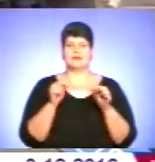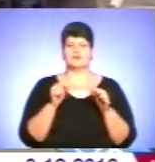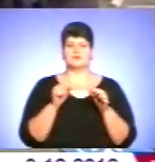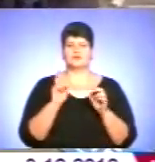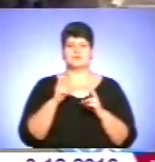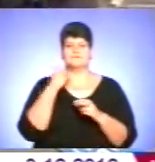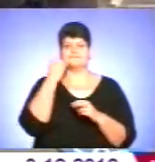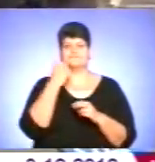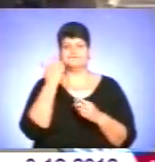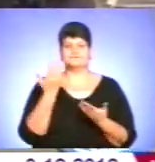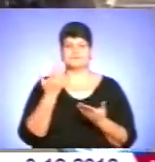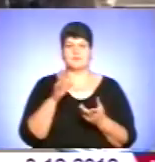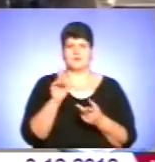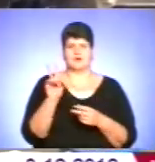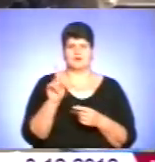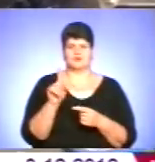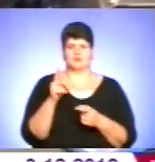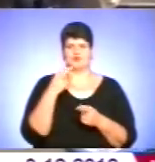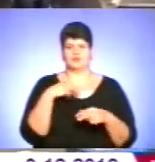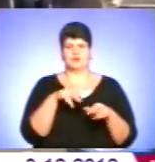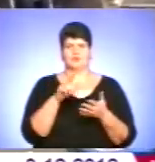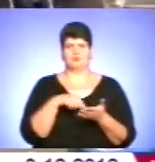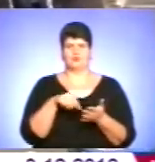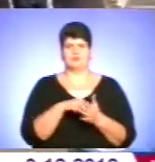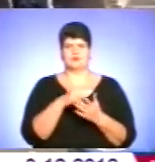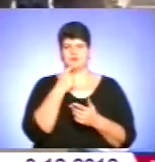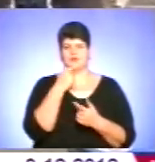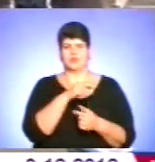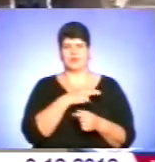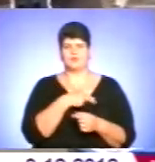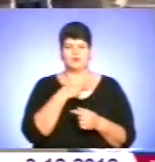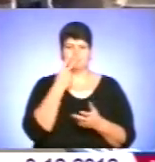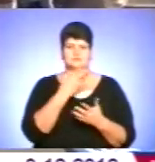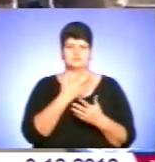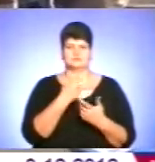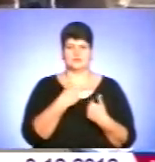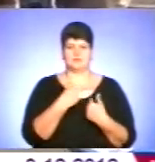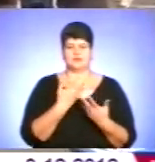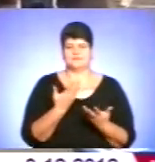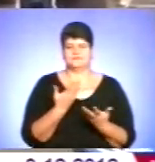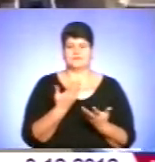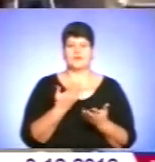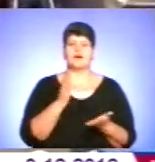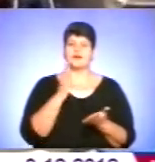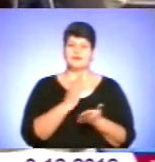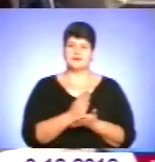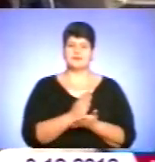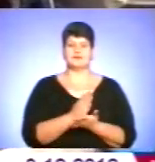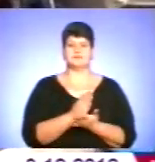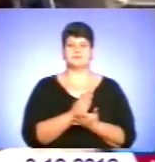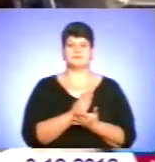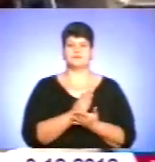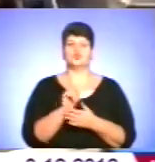соромити, що я буду йти по місці, червона ліндочка, буду перев'язати увагу. Але є такі, що